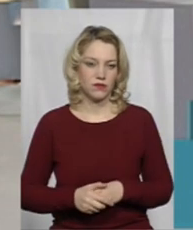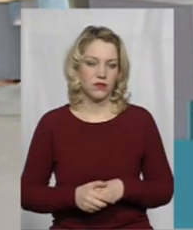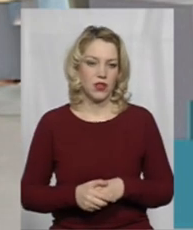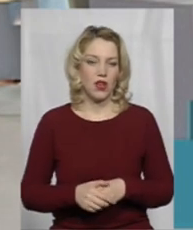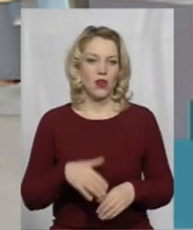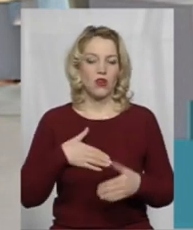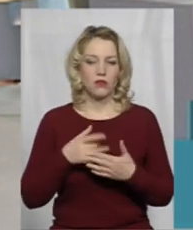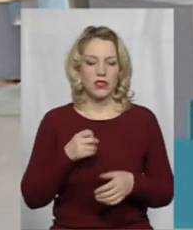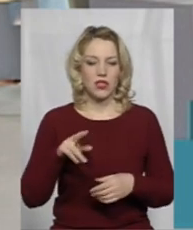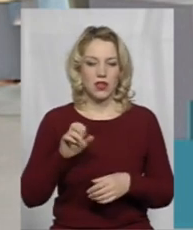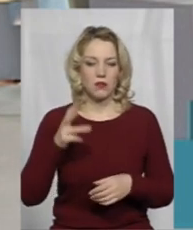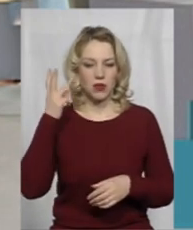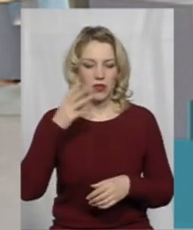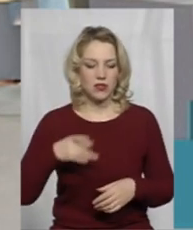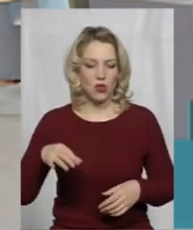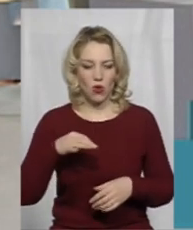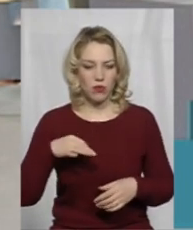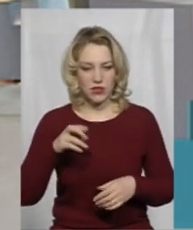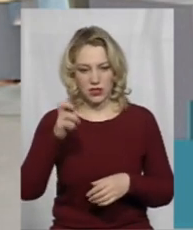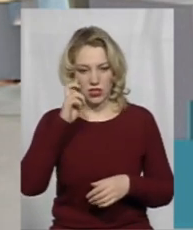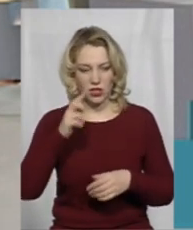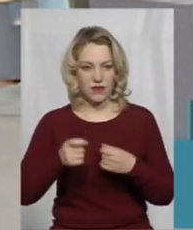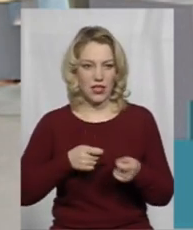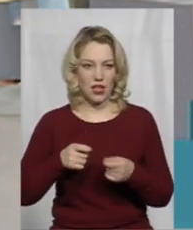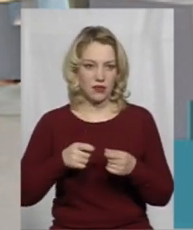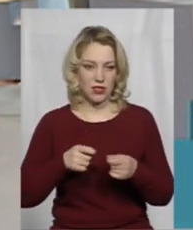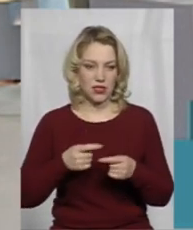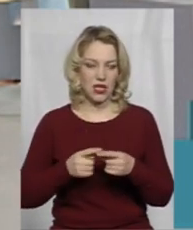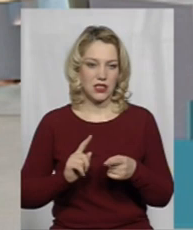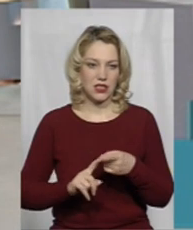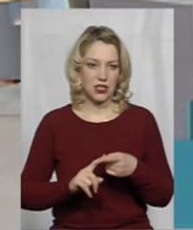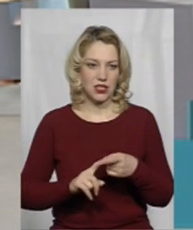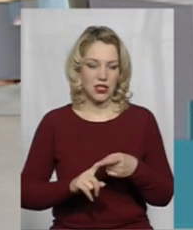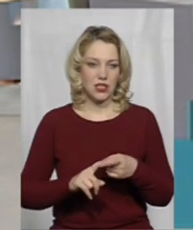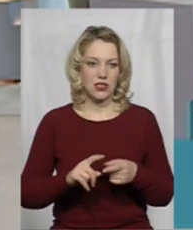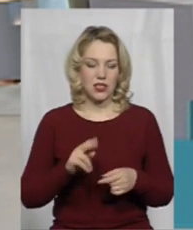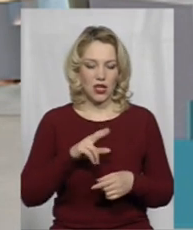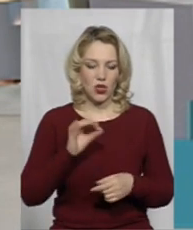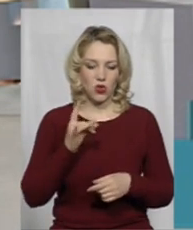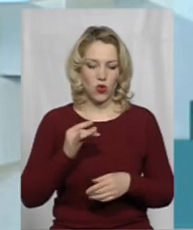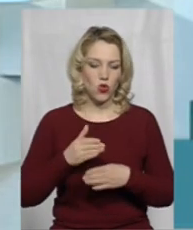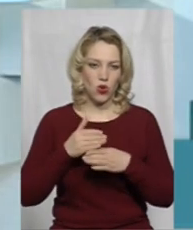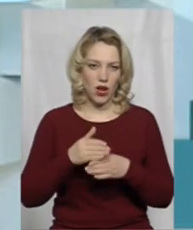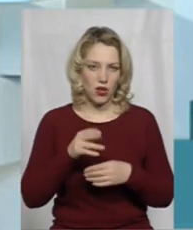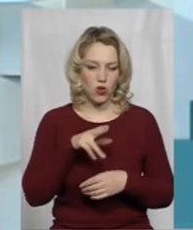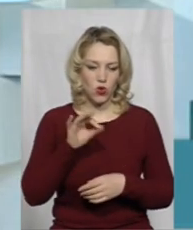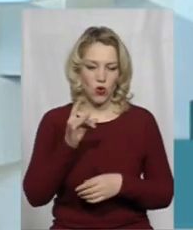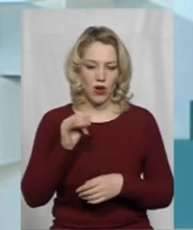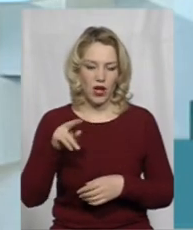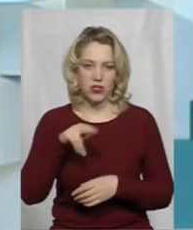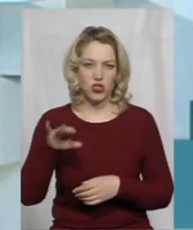Громадська рада при Хмельницькій обласній державній адміністрації – це дурачий орган, який приймає